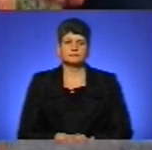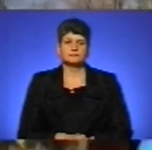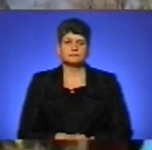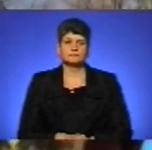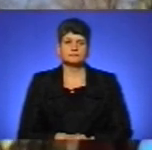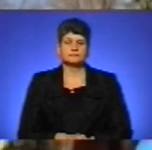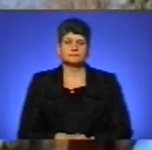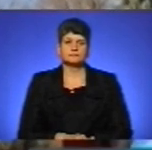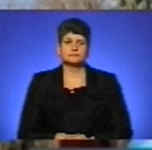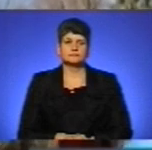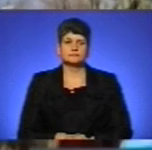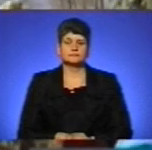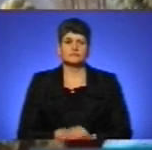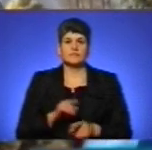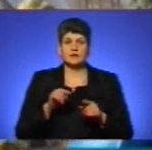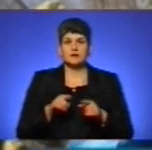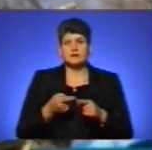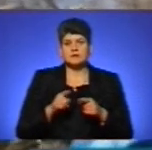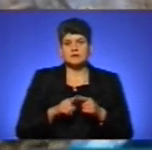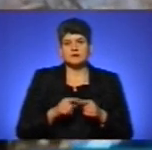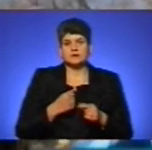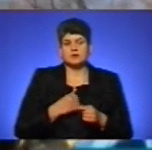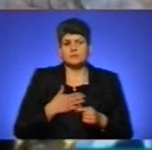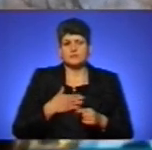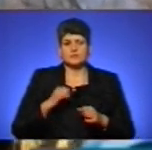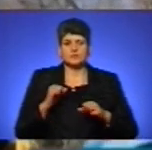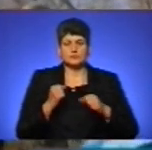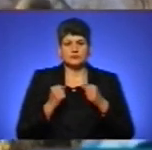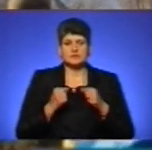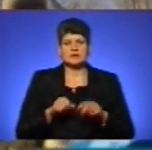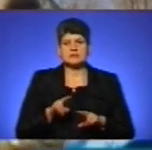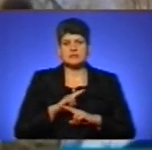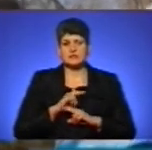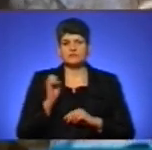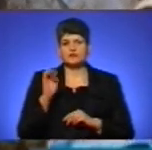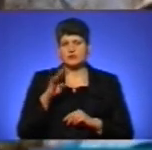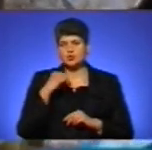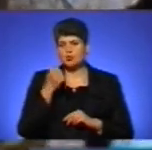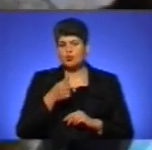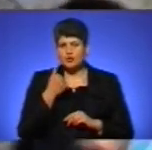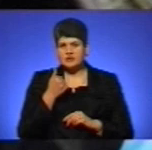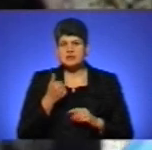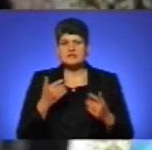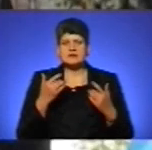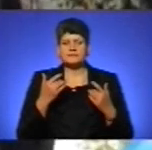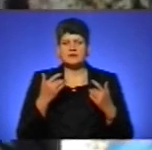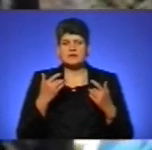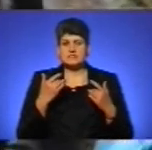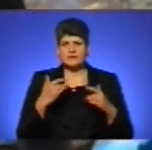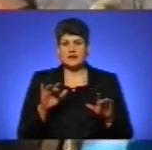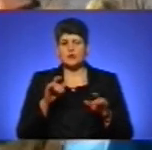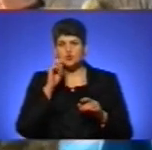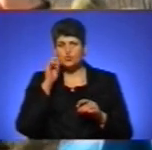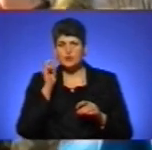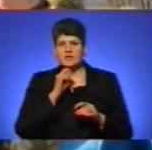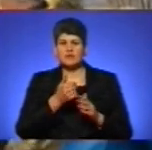Тут лежать мої побратими, які загинули в 2014 році, і звільняючи Україну